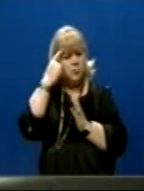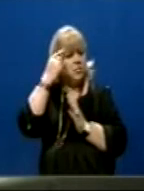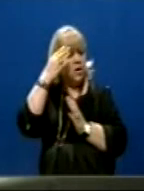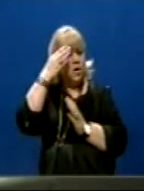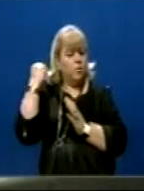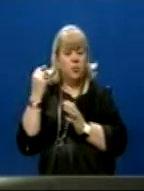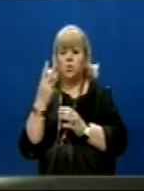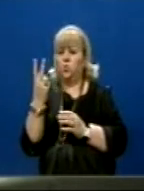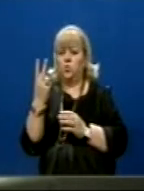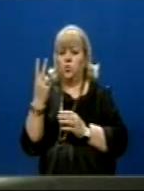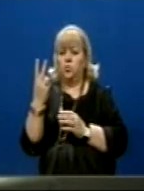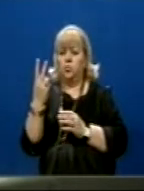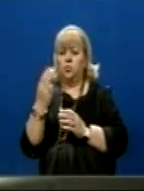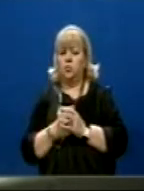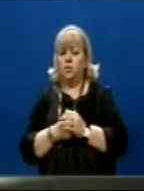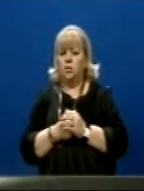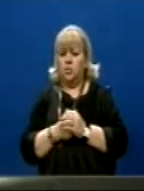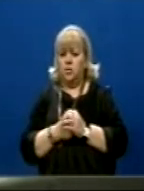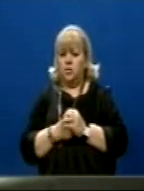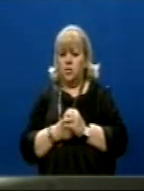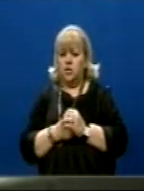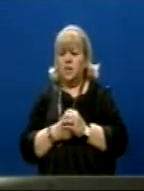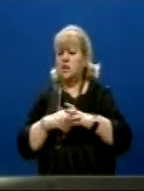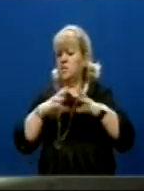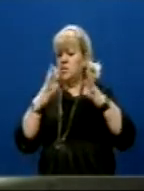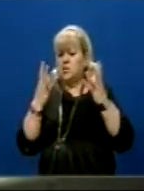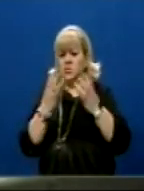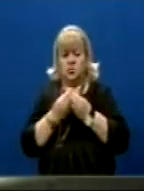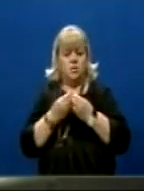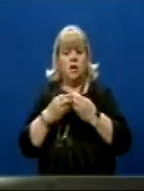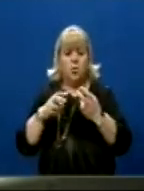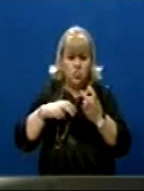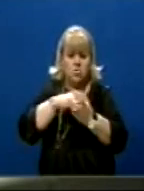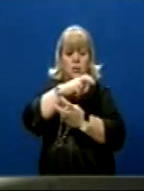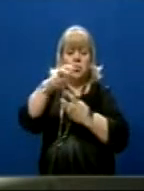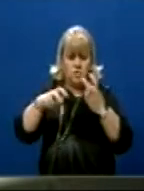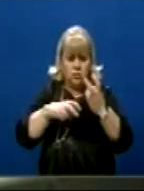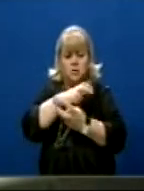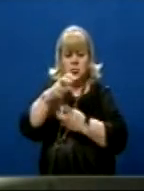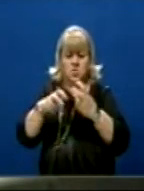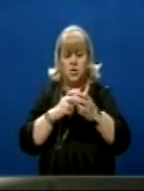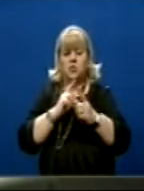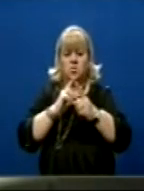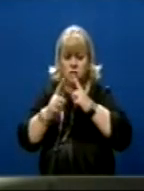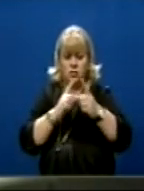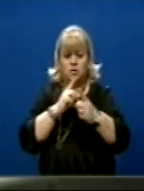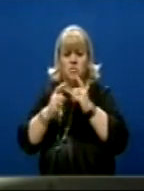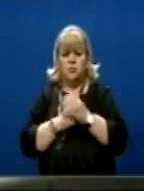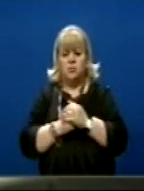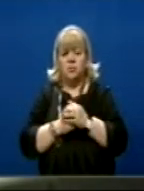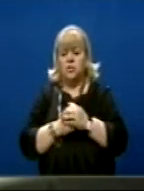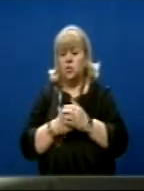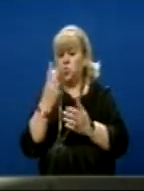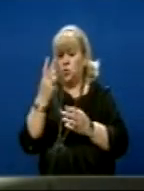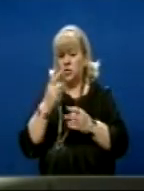nëveqëm nga këto dy shprejë Se kretë gjdo gjopo stilët Në kretë këto diskutime Përsa e vetëm dhe rast të të një dy